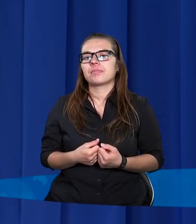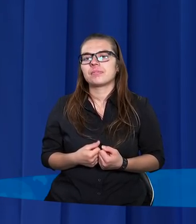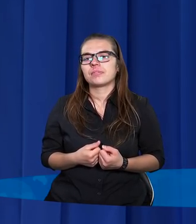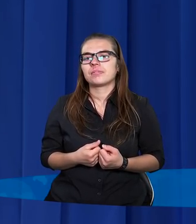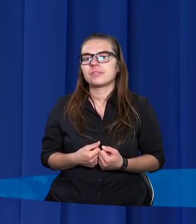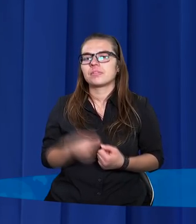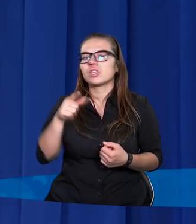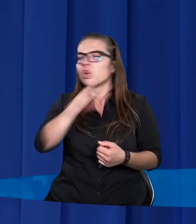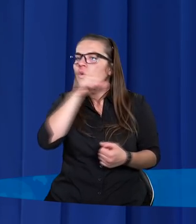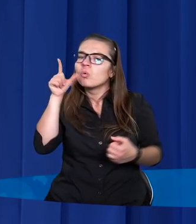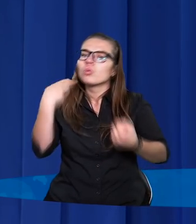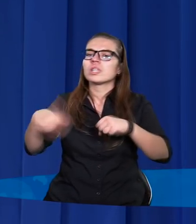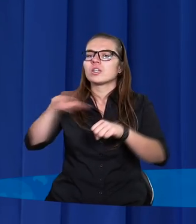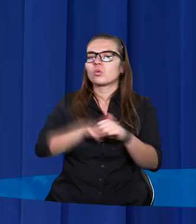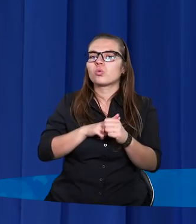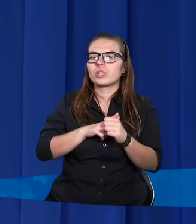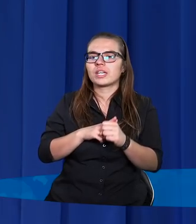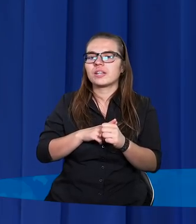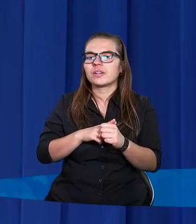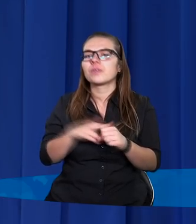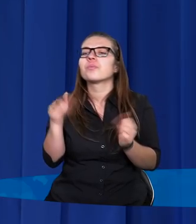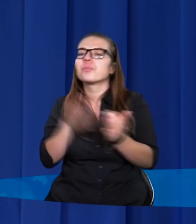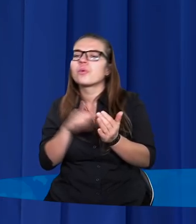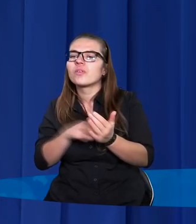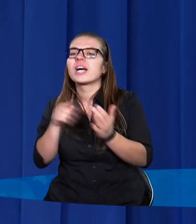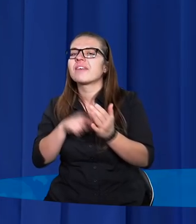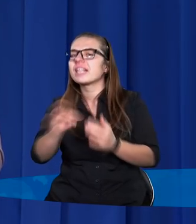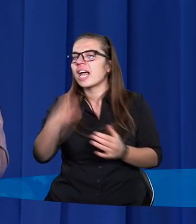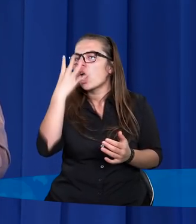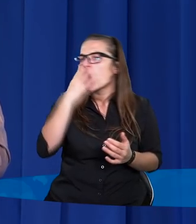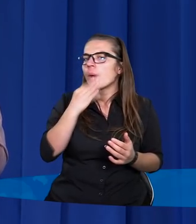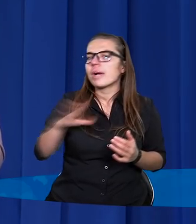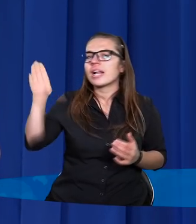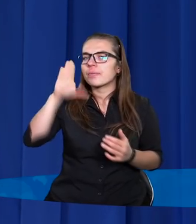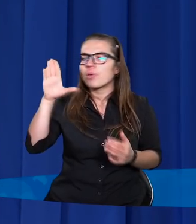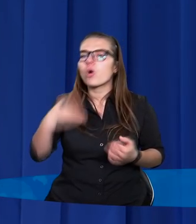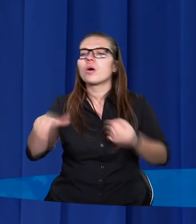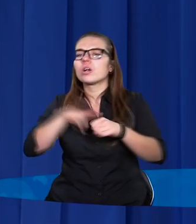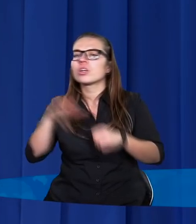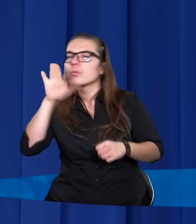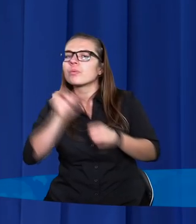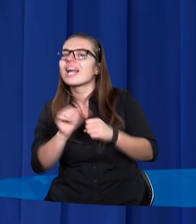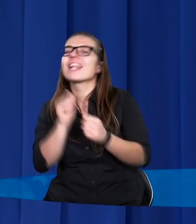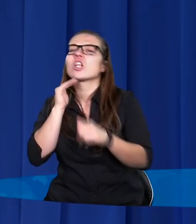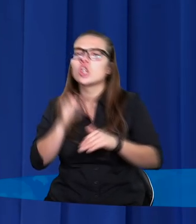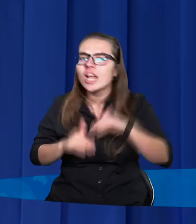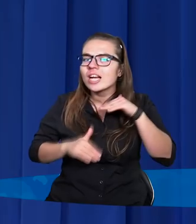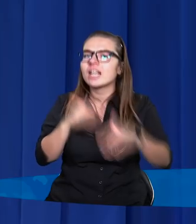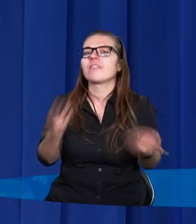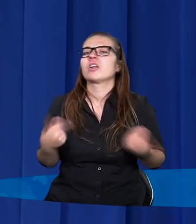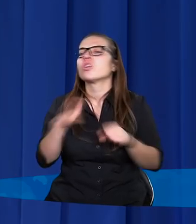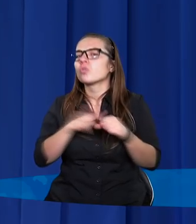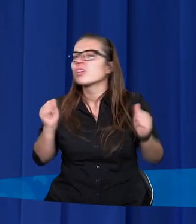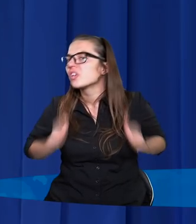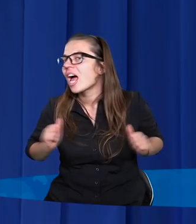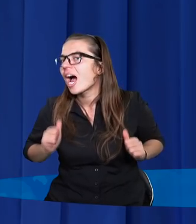Jesteśmy ludźmi, którzy potrzebują zobaczyć taki obraz Boga. Boga, który jest życzliwy, który